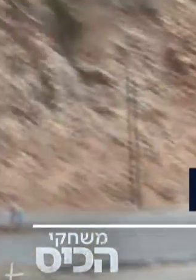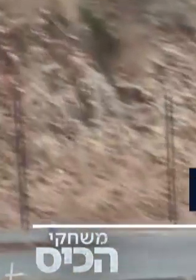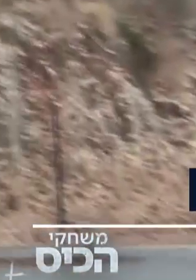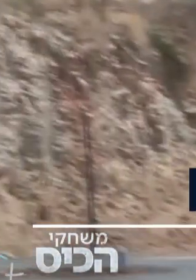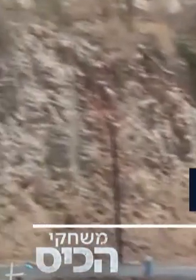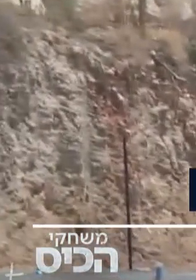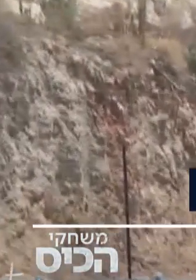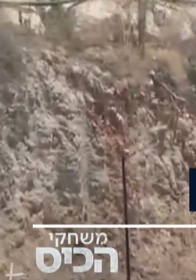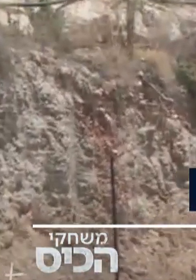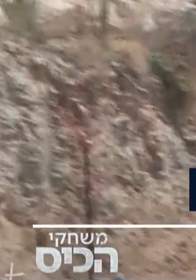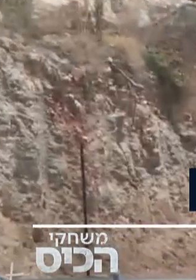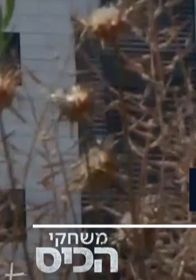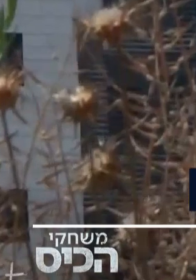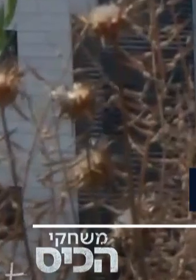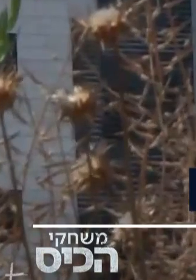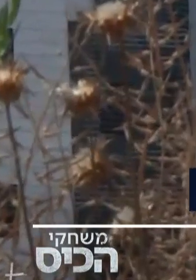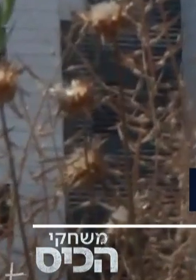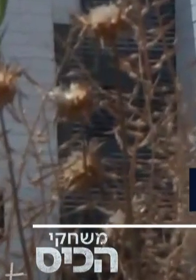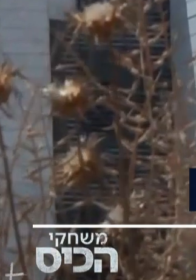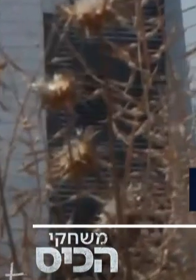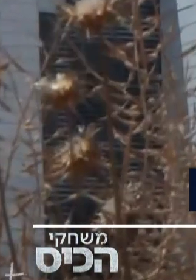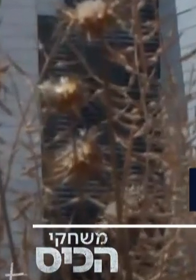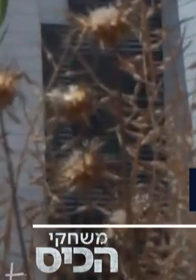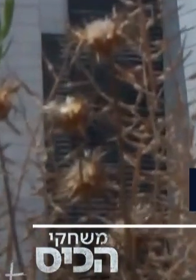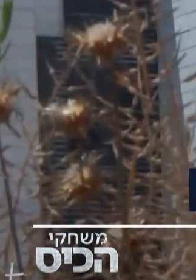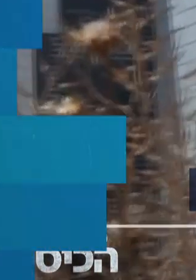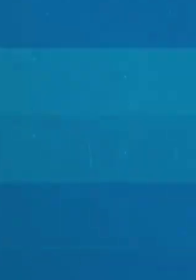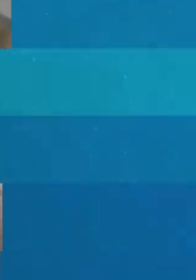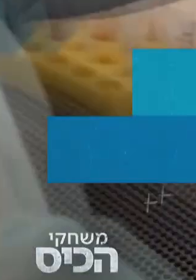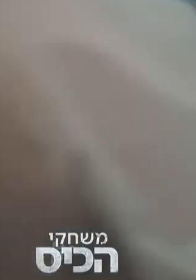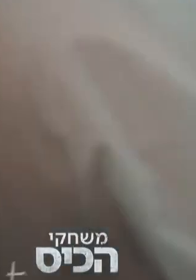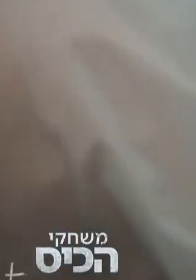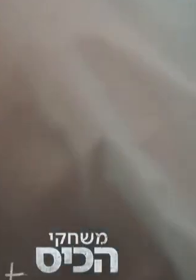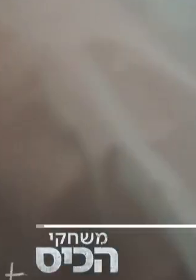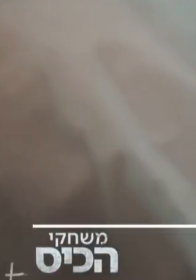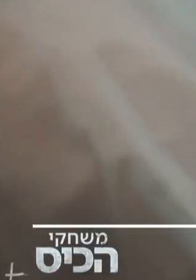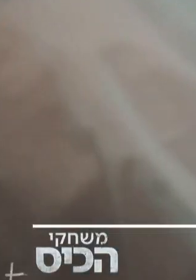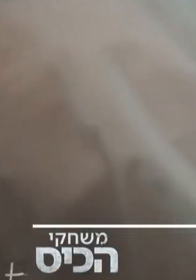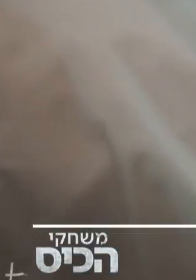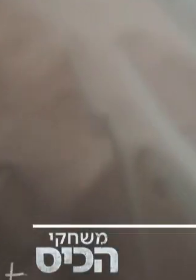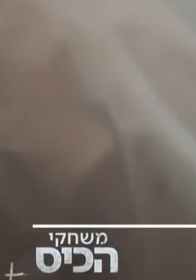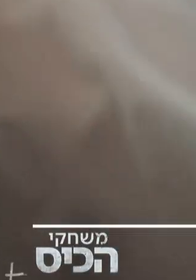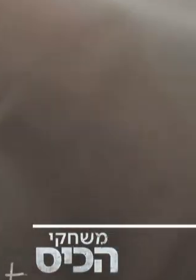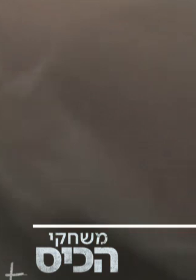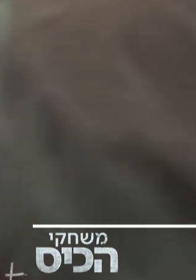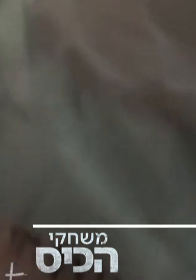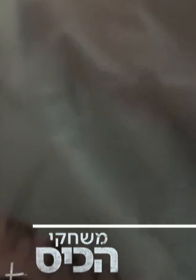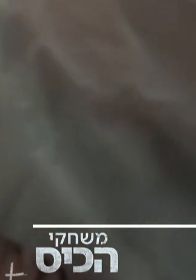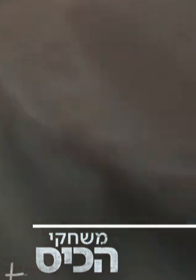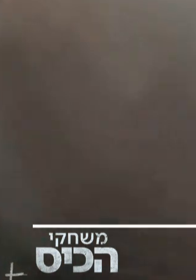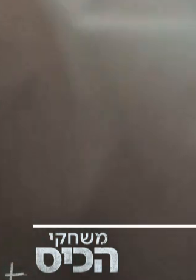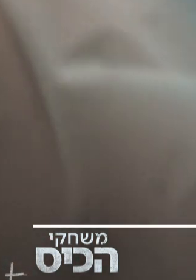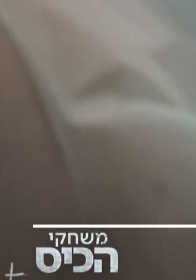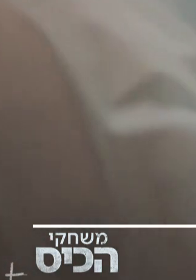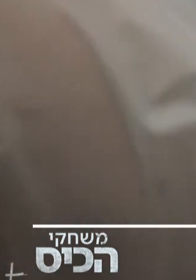ובערך 8,100 דירות ברבעון המקביל בשנה שעברה. ואחרי הדיווחים על מחסור אפשרי